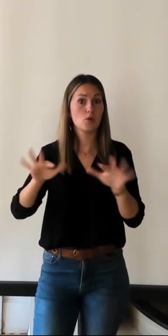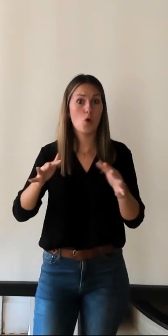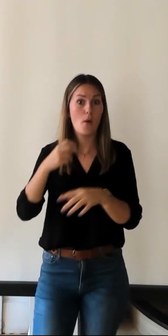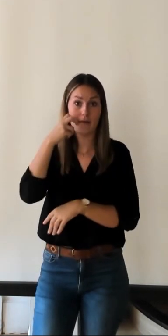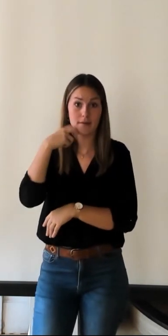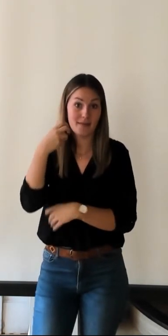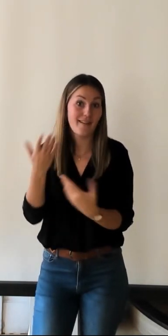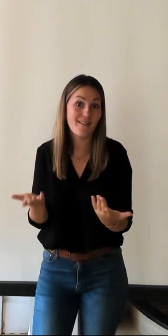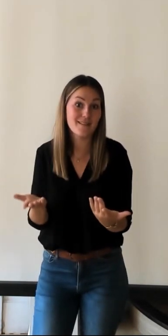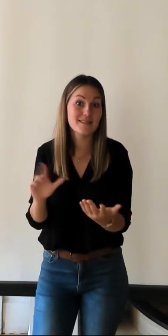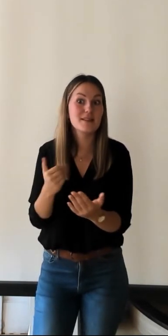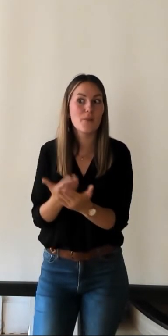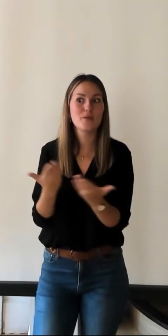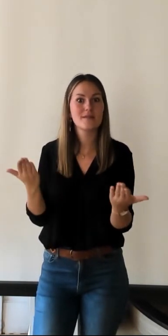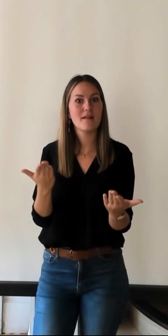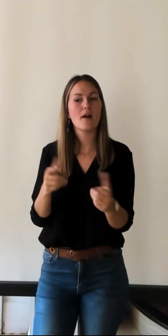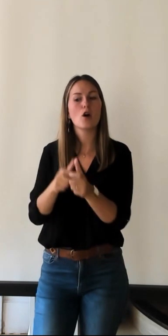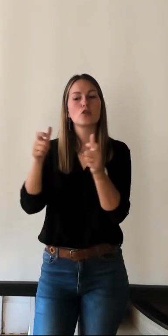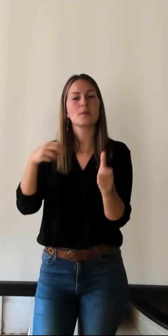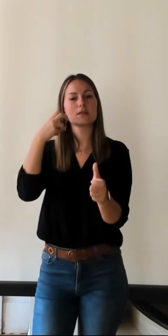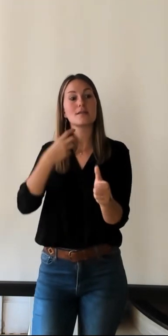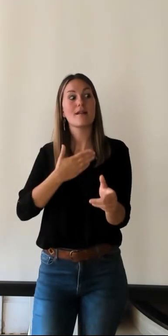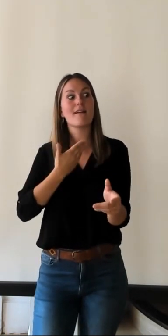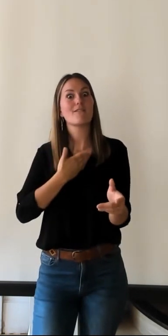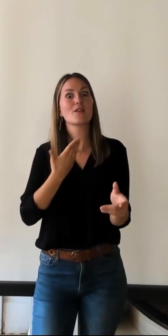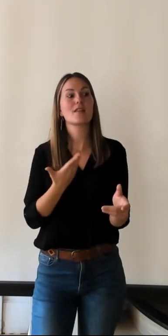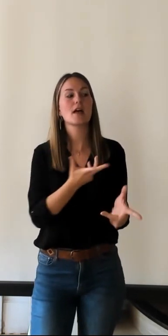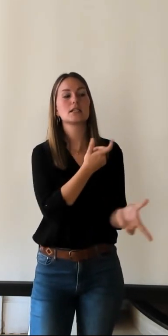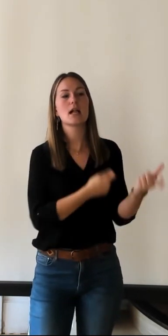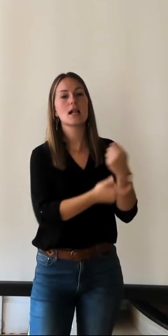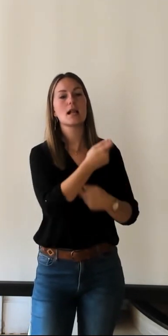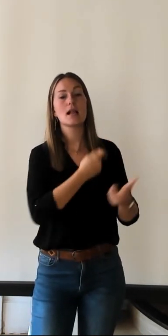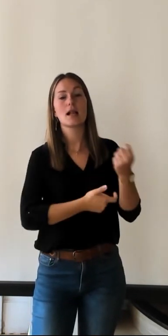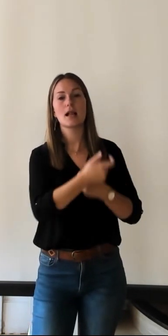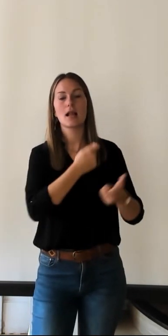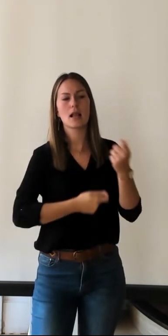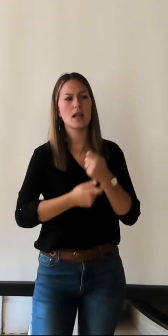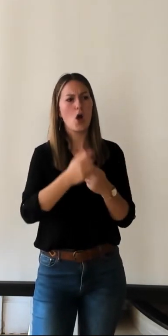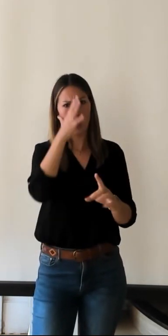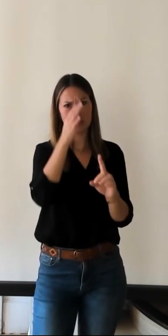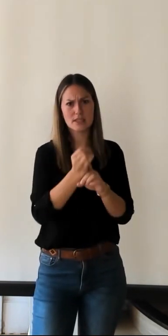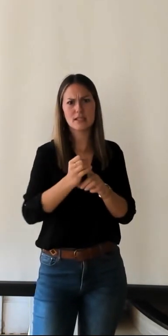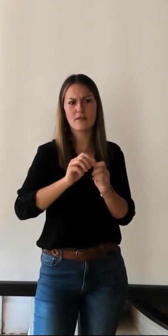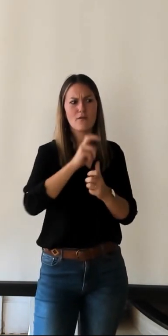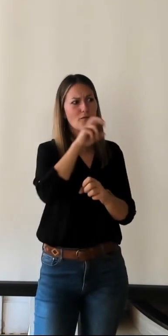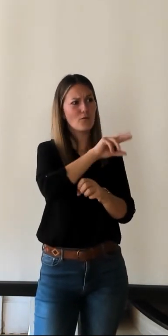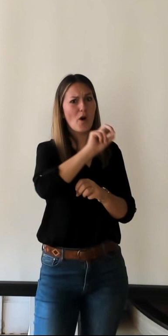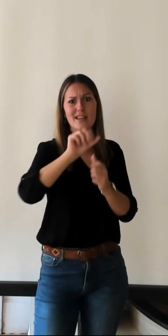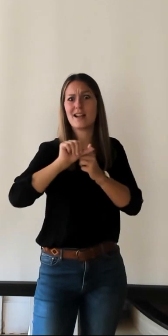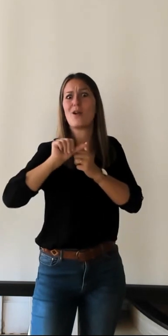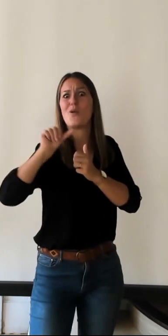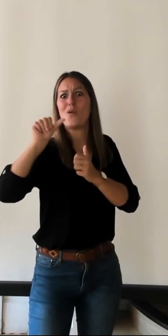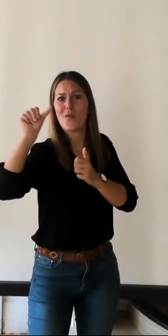c'est l'intérêt des compagnies ferroviaires d'essayer d'emmener les voyageurs le plus loin possible il y a circuit